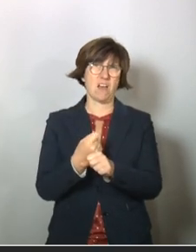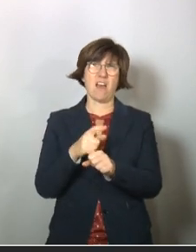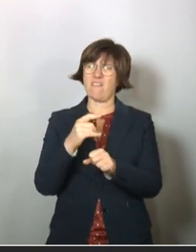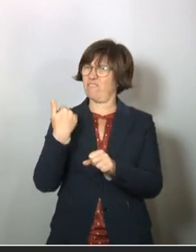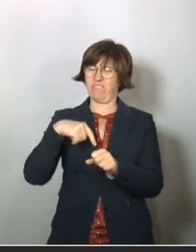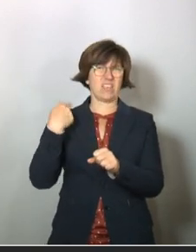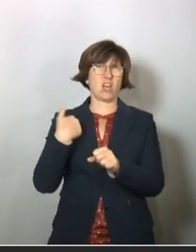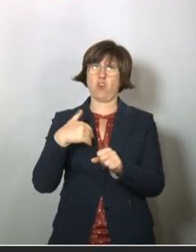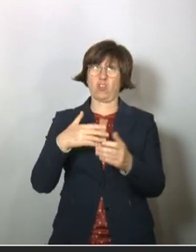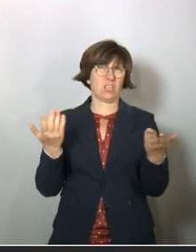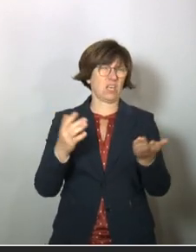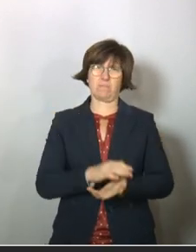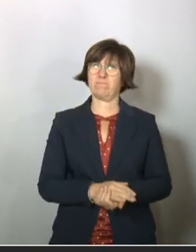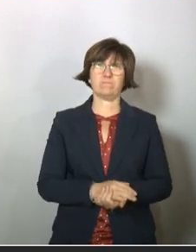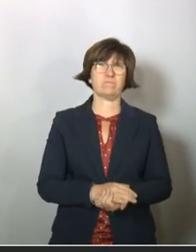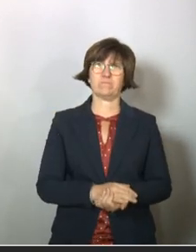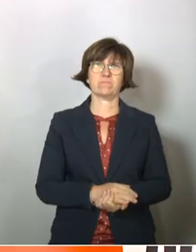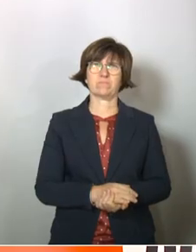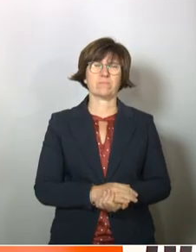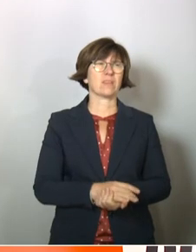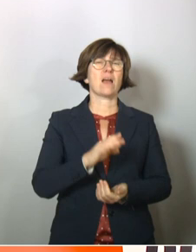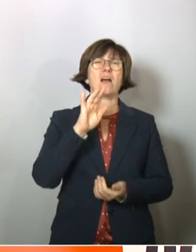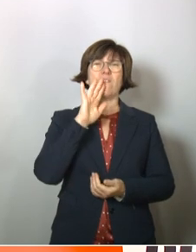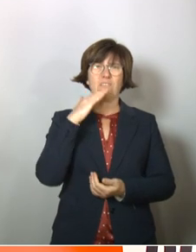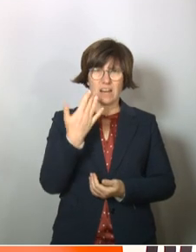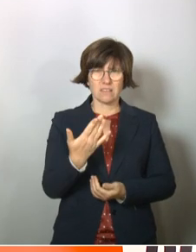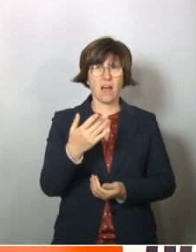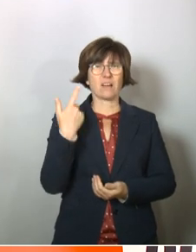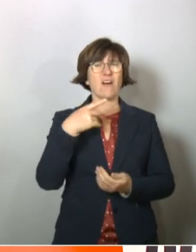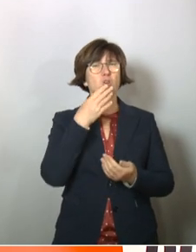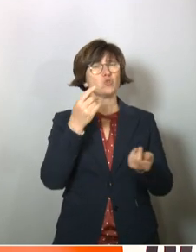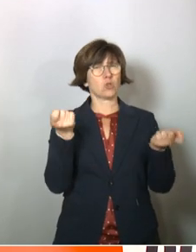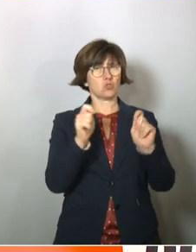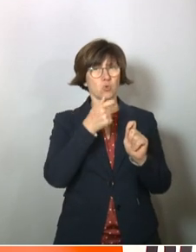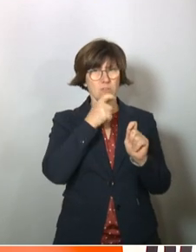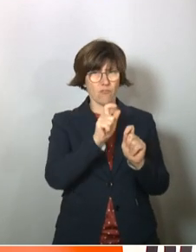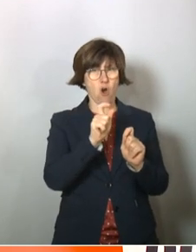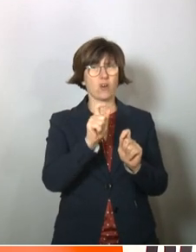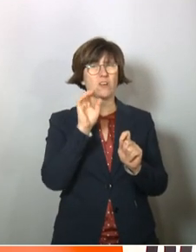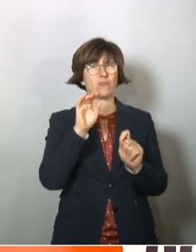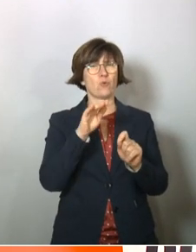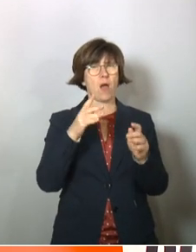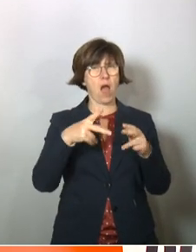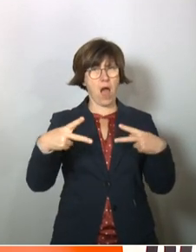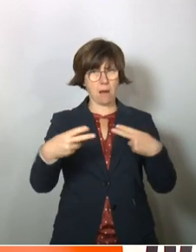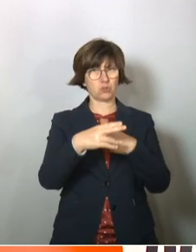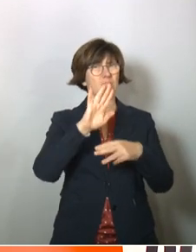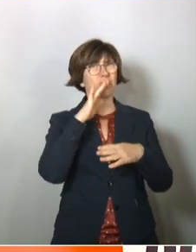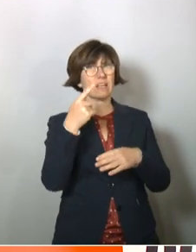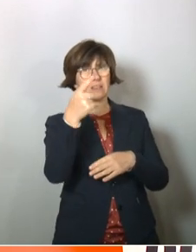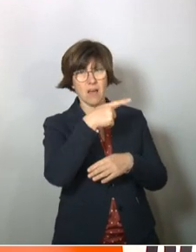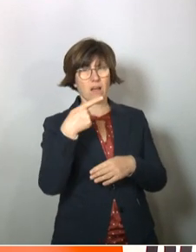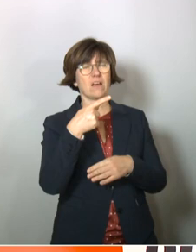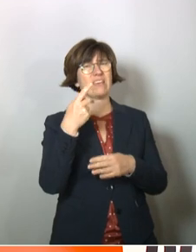relativ weit davon entfernt. Vielen herzlichen Dank. Das war auch ein schönes Schlusswort für diesen Abschnitt. Ich danke